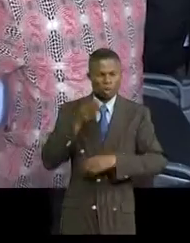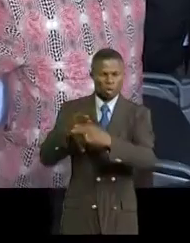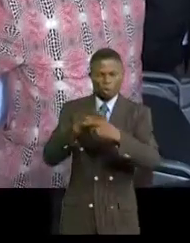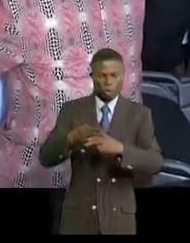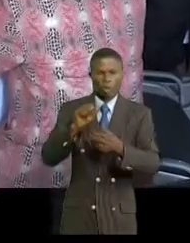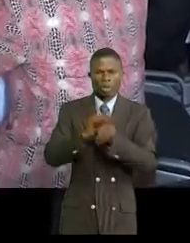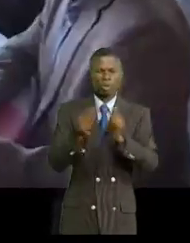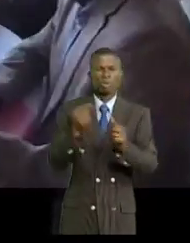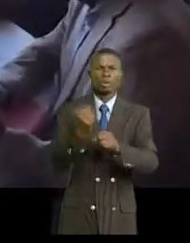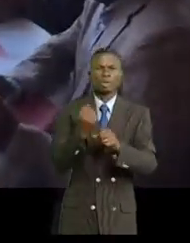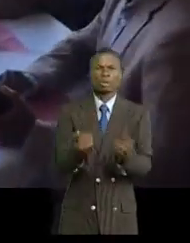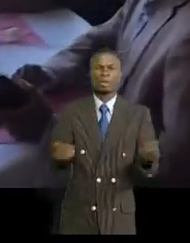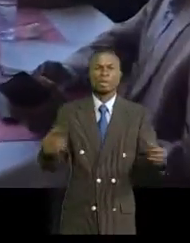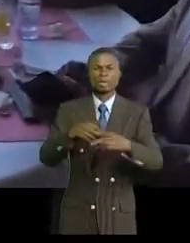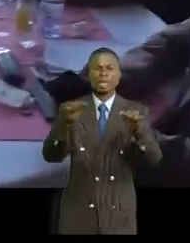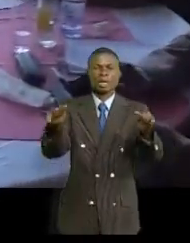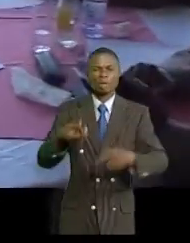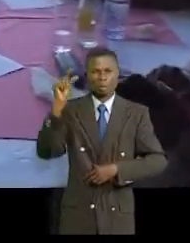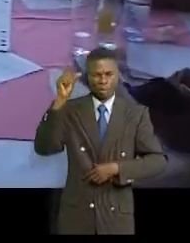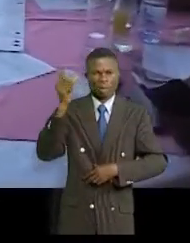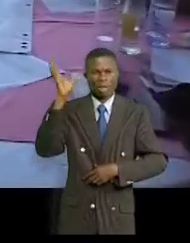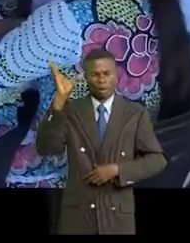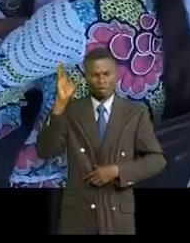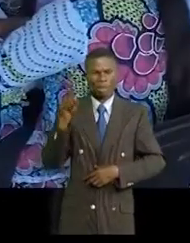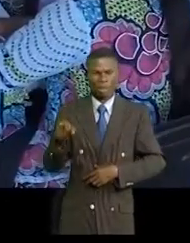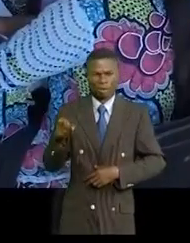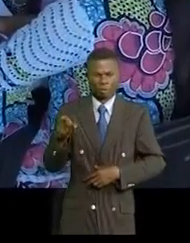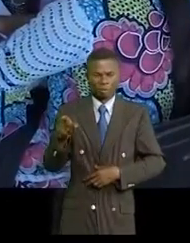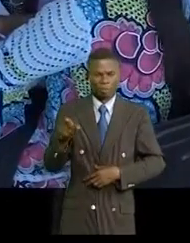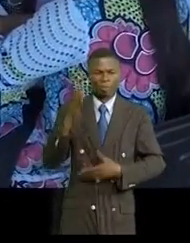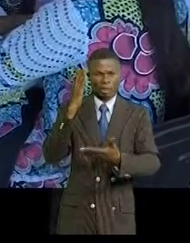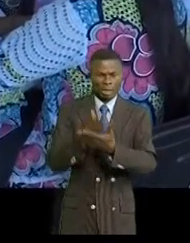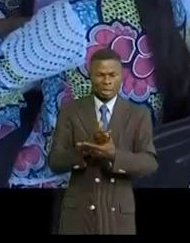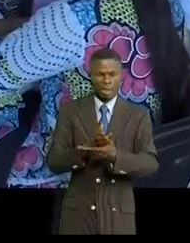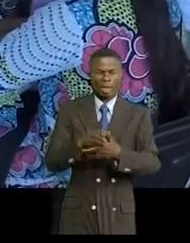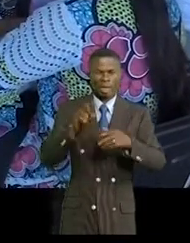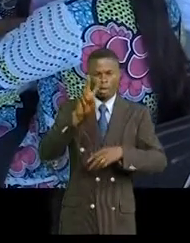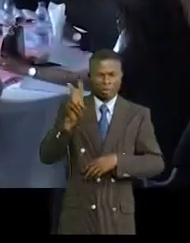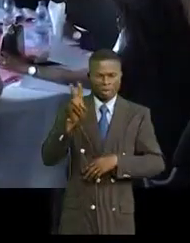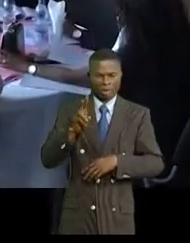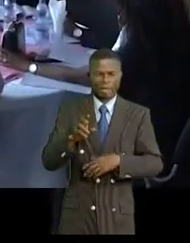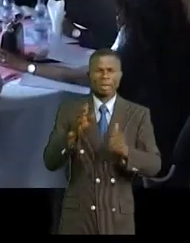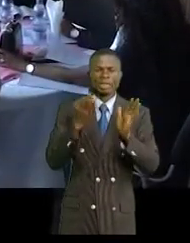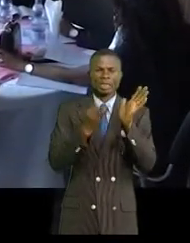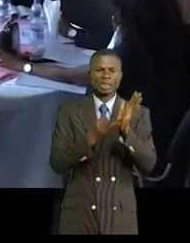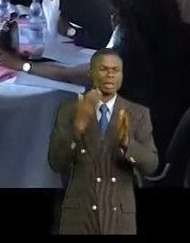question du travail des enfants dans les mines artisanales Sistema a pris fin ce vendredi 7 mai 2021. Les experts ont